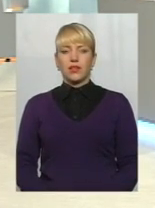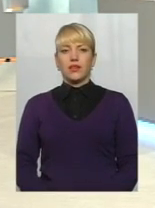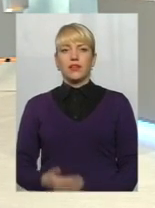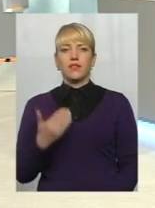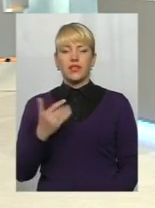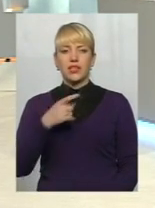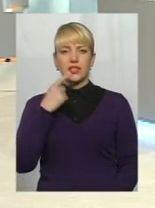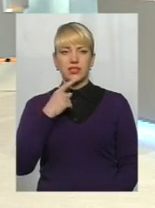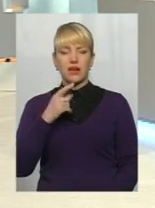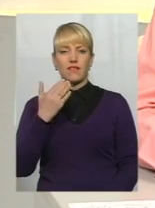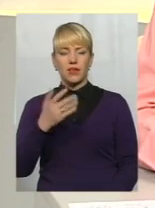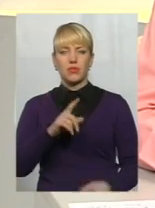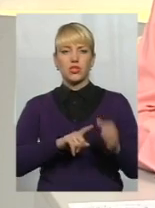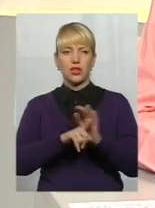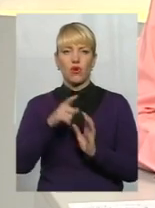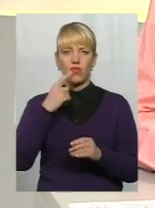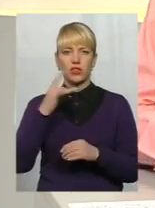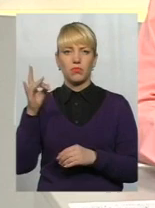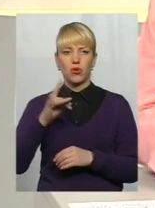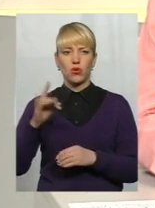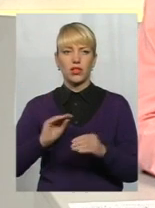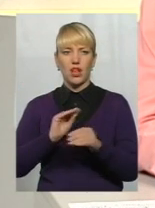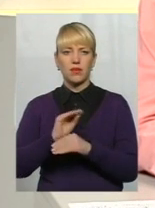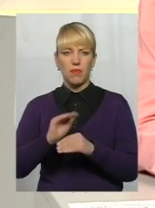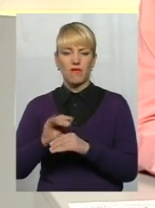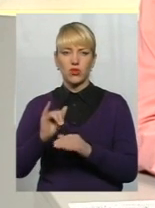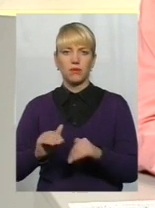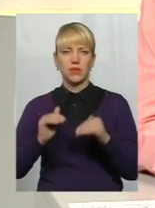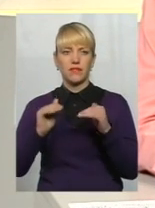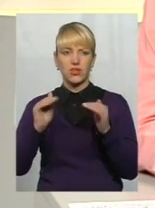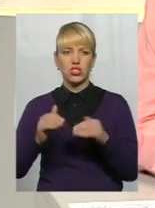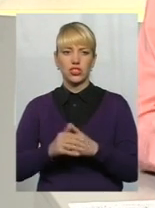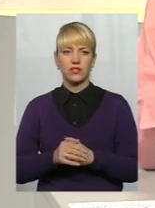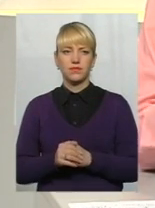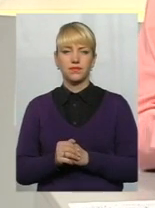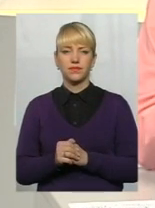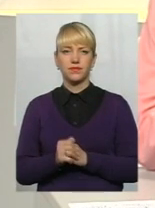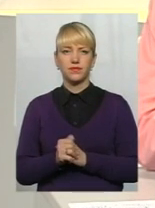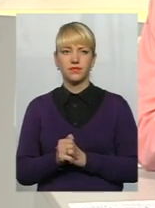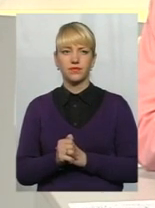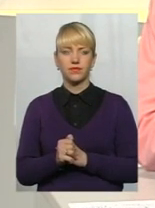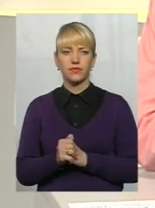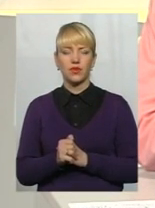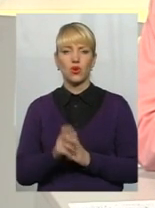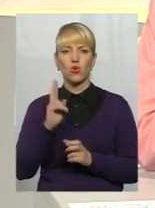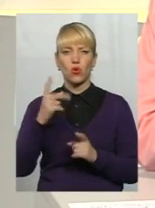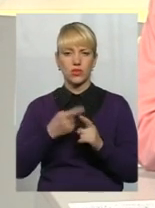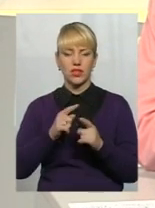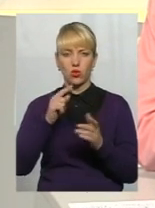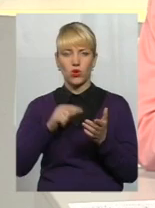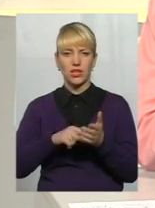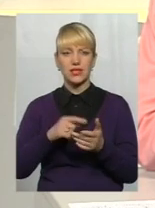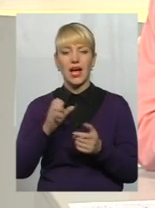зазначили, ми почали говорити про розміри надбавок та підвищень і кого вони торкнуться. А